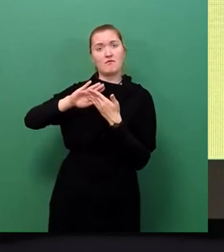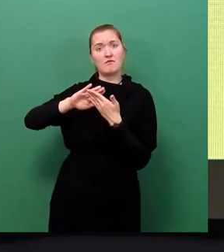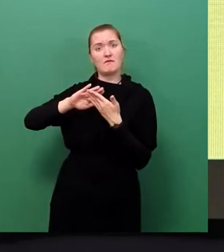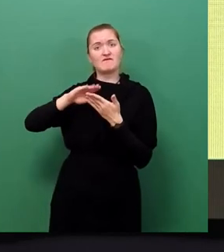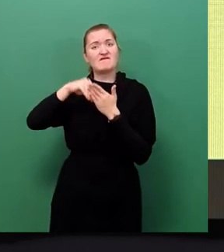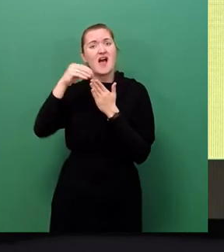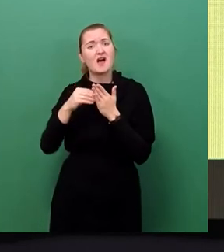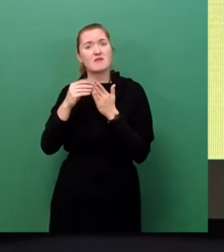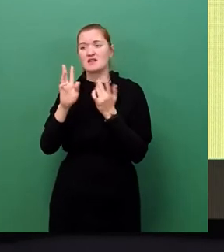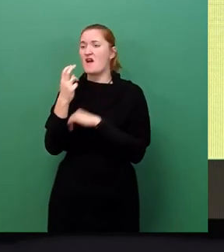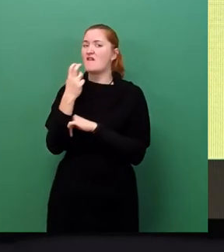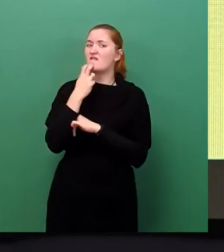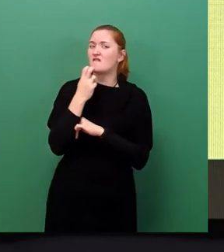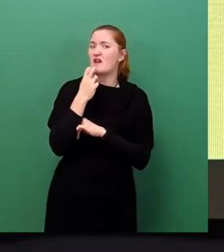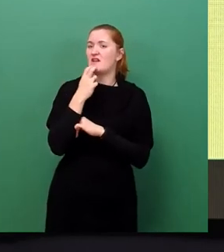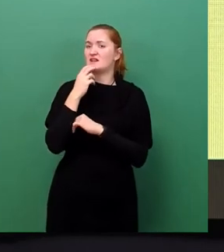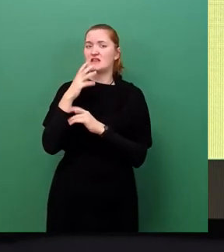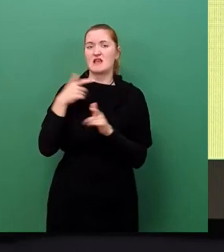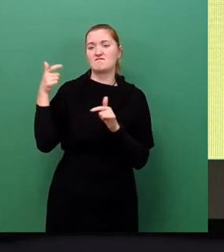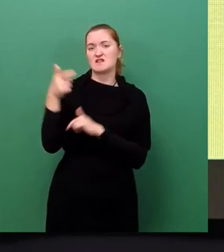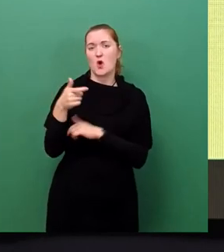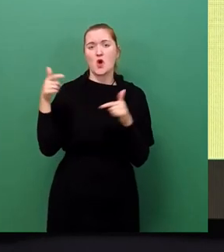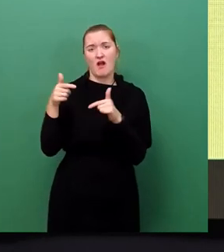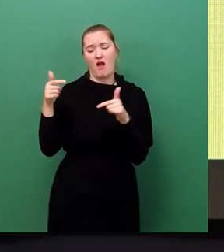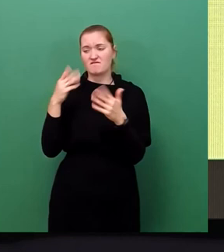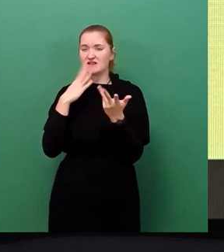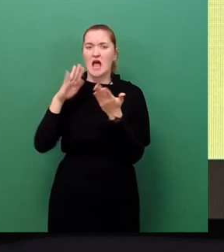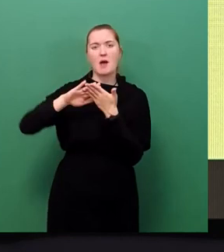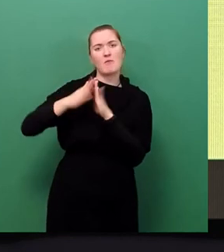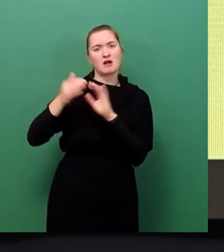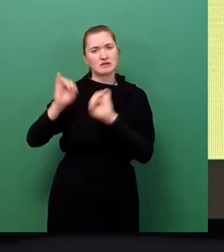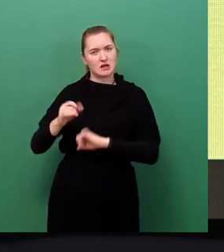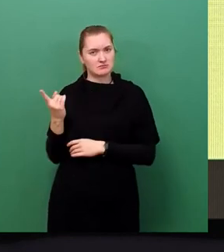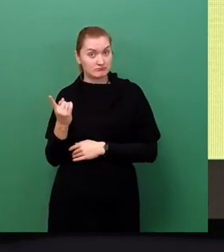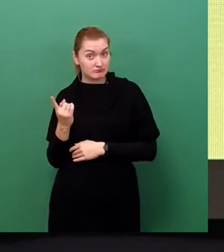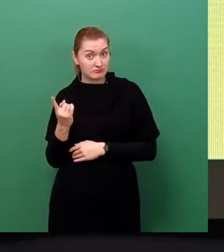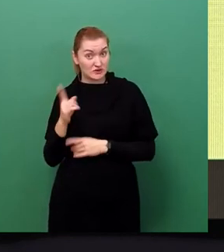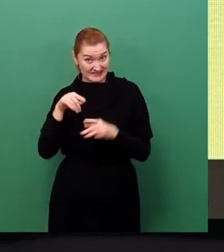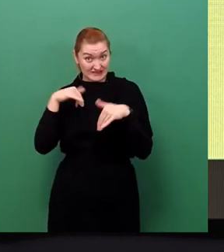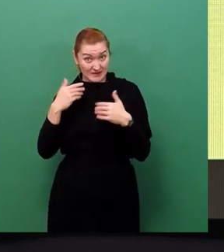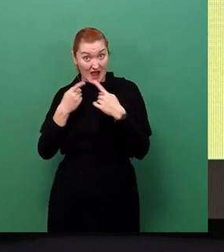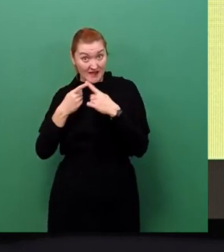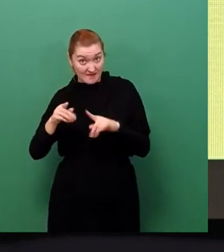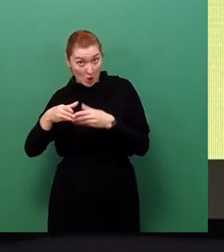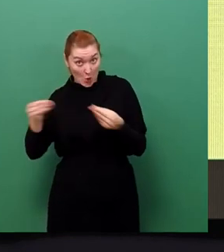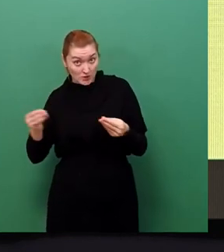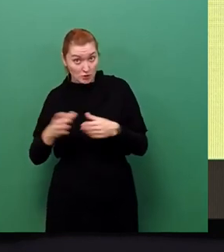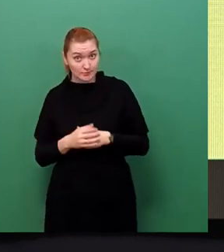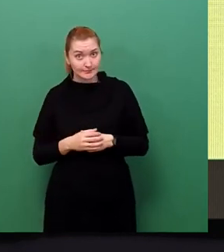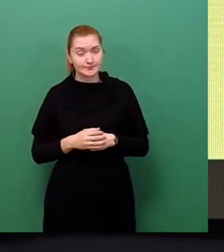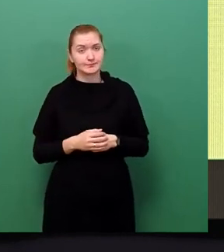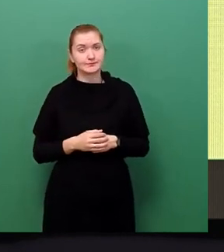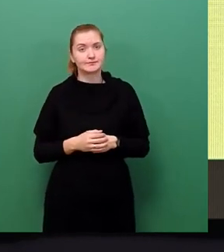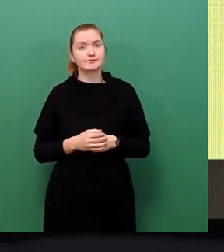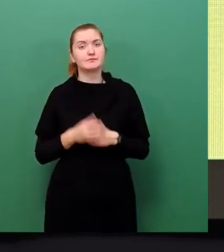Energieversorger machen und welche Backup-Lösungen gibt es dort. Ein ganz zentraler Punkt, der wird immer deutlich, egal